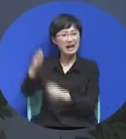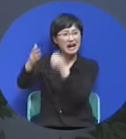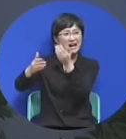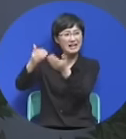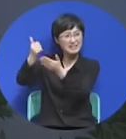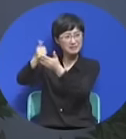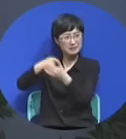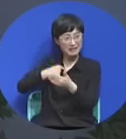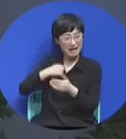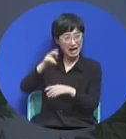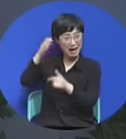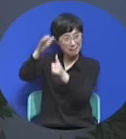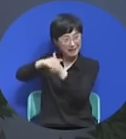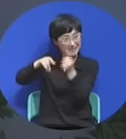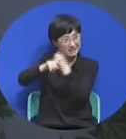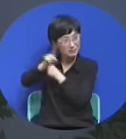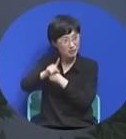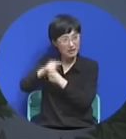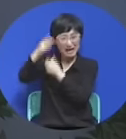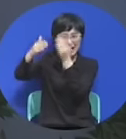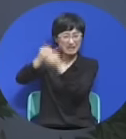하나님 마음대로 하이소